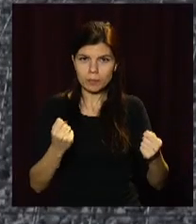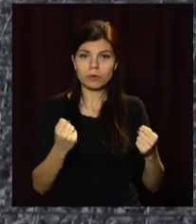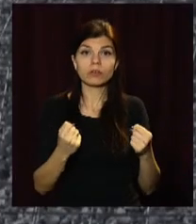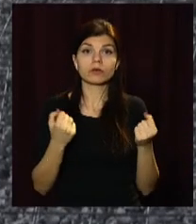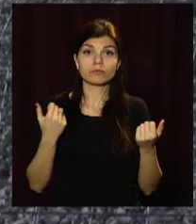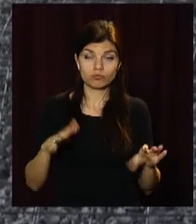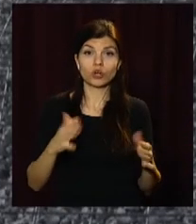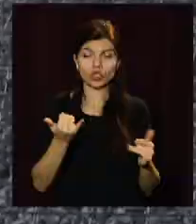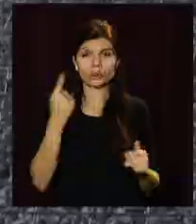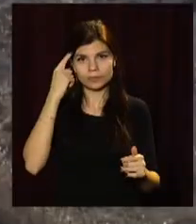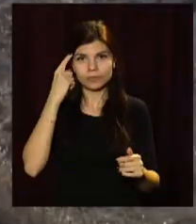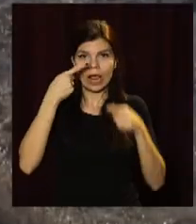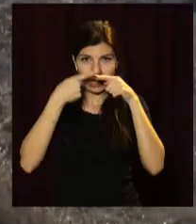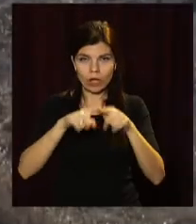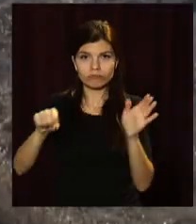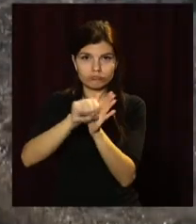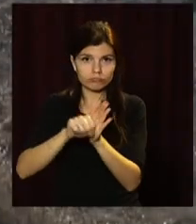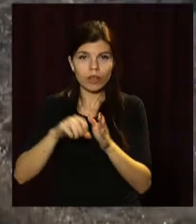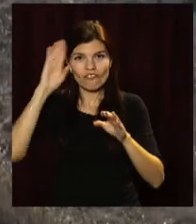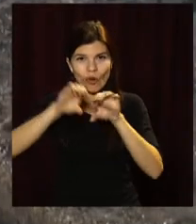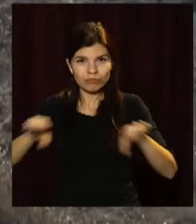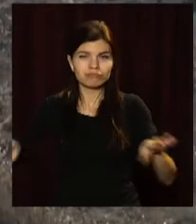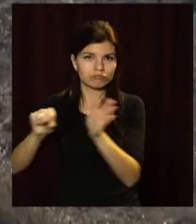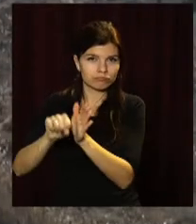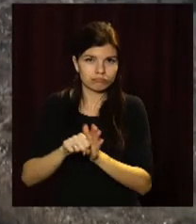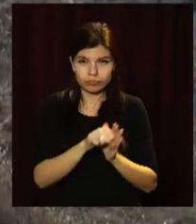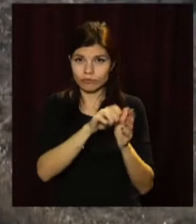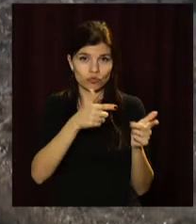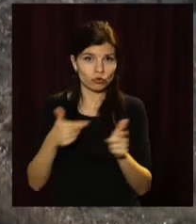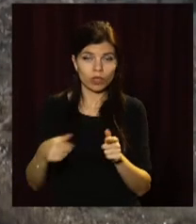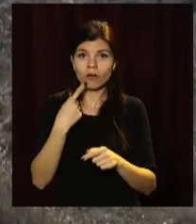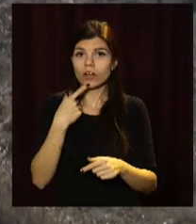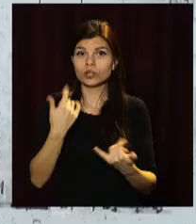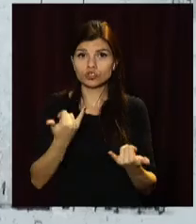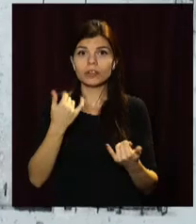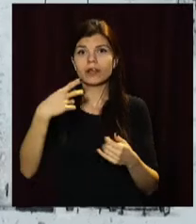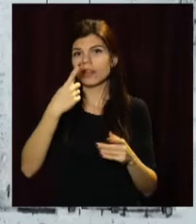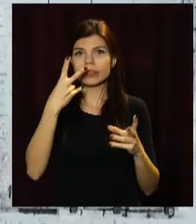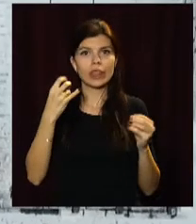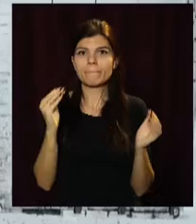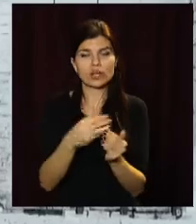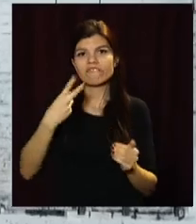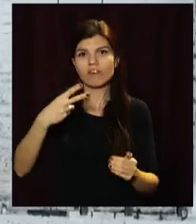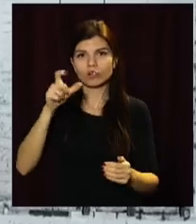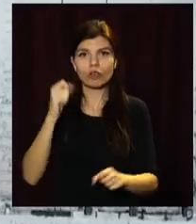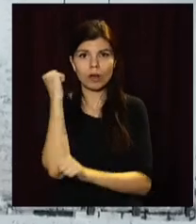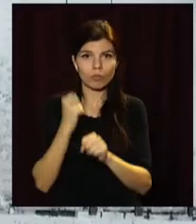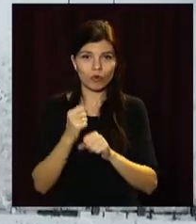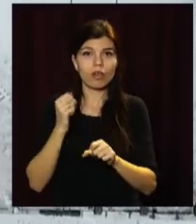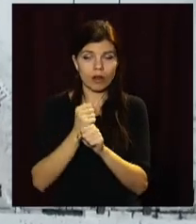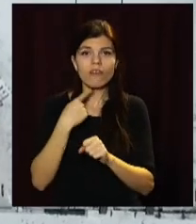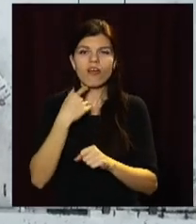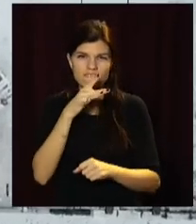споруди приєднали комунікації. Щодня на будівництві працюють не менше 20 будівельників. Об'єкт, запевняють, здадуть